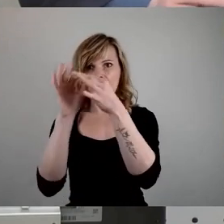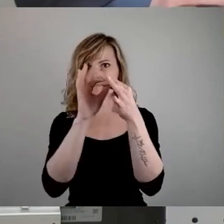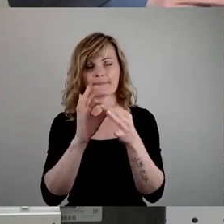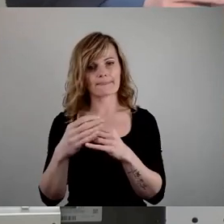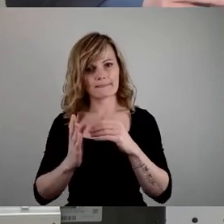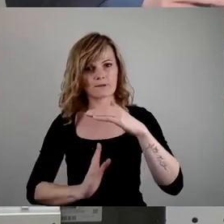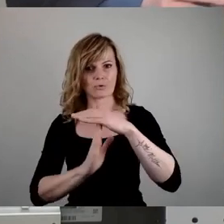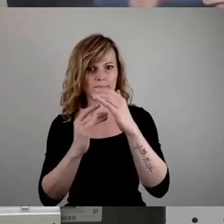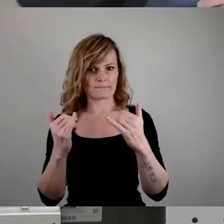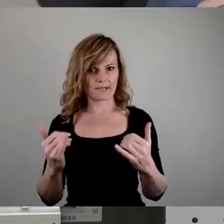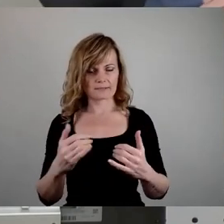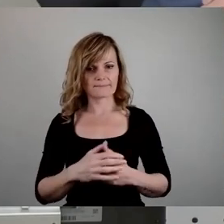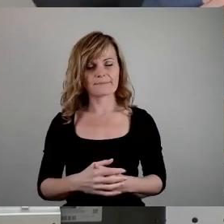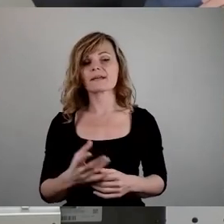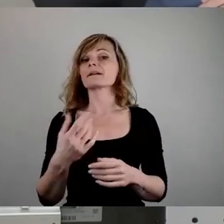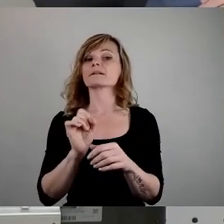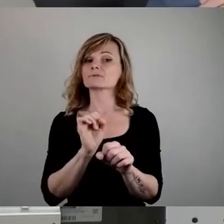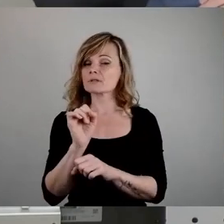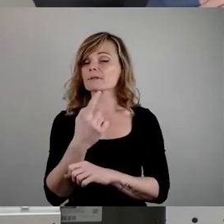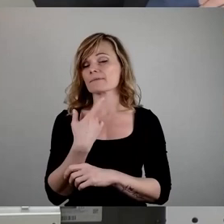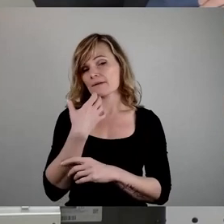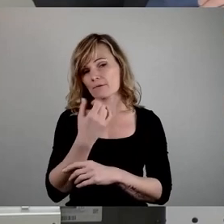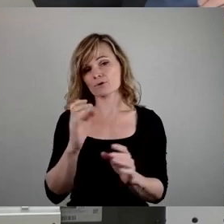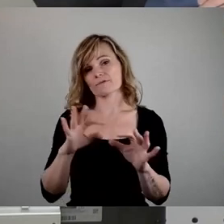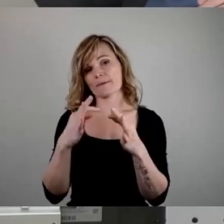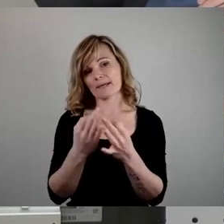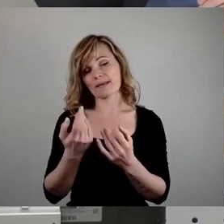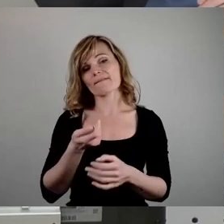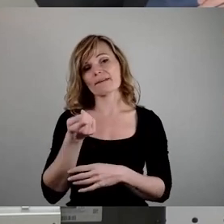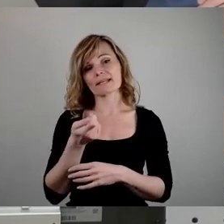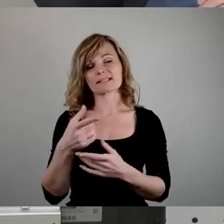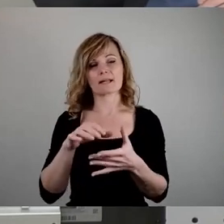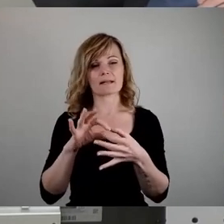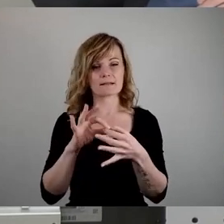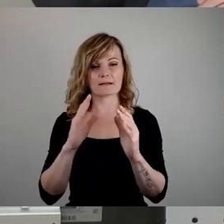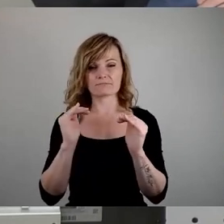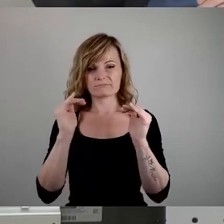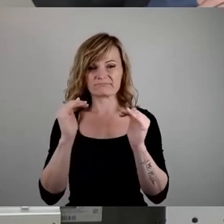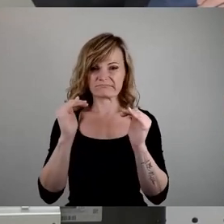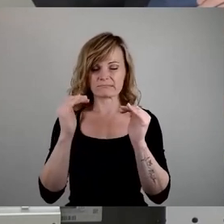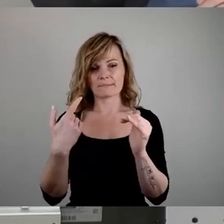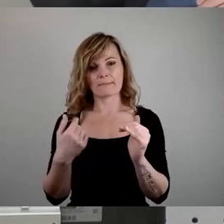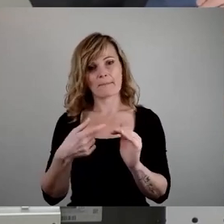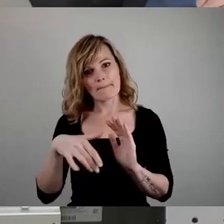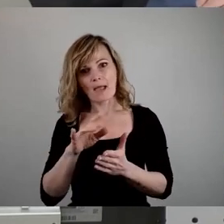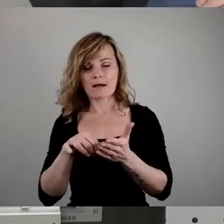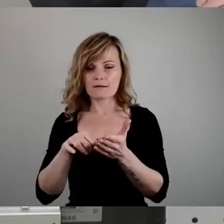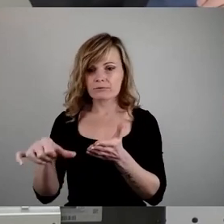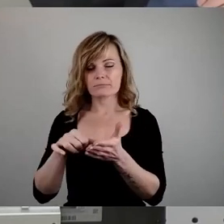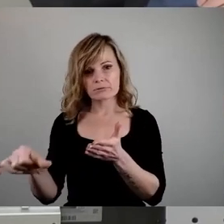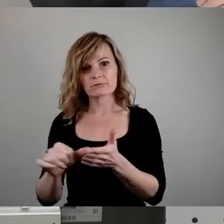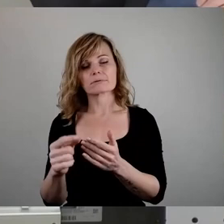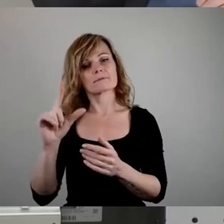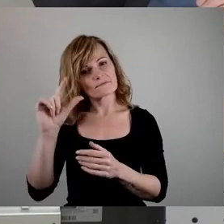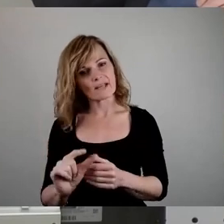wollen Familien finanziell nicht weiter belasten und insofern stellen wir hier den Änderungsantrag, der im Übrigen in